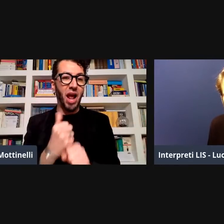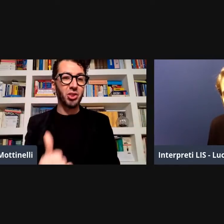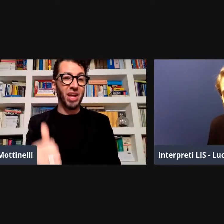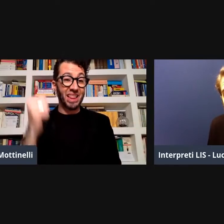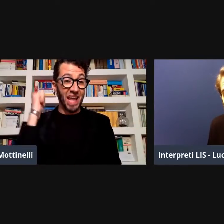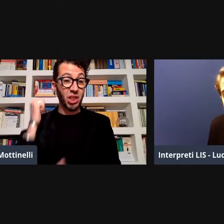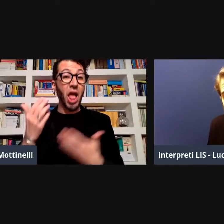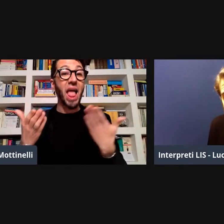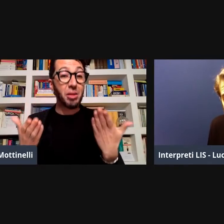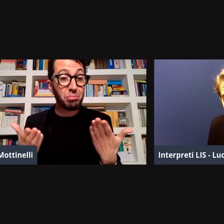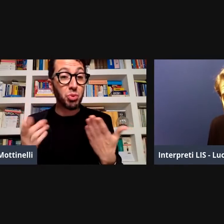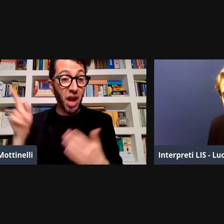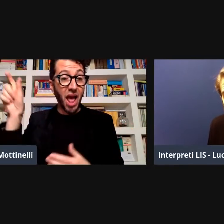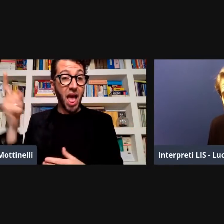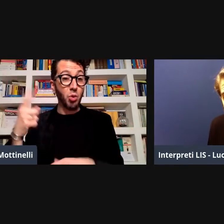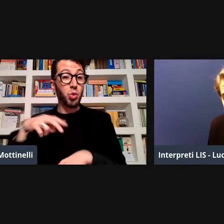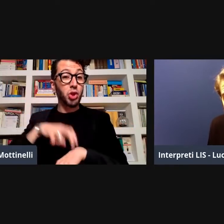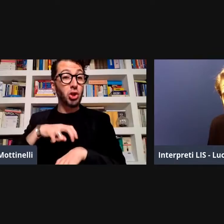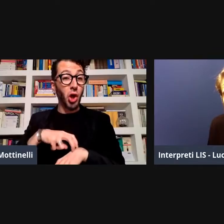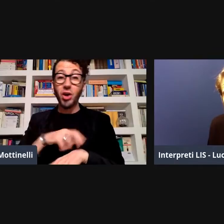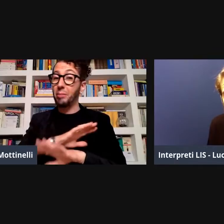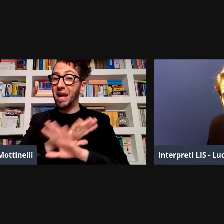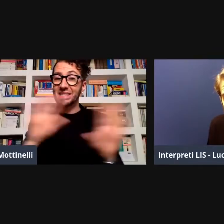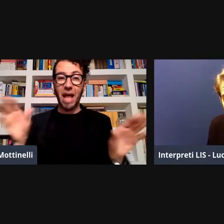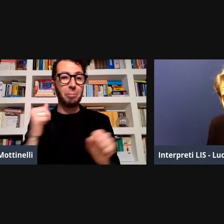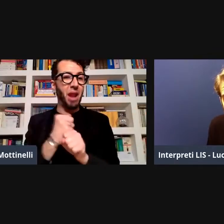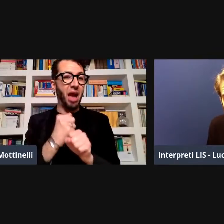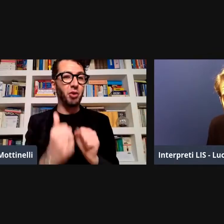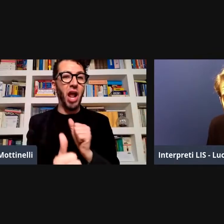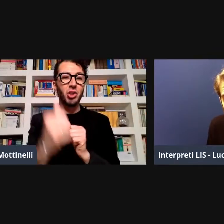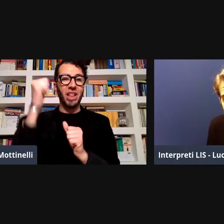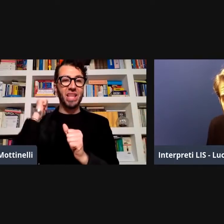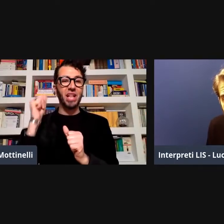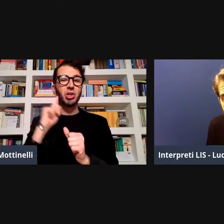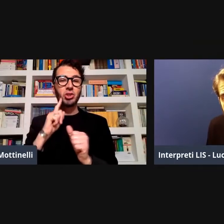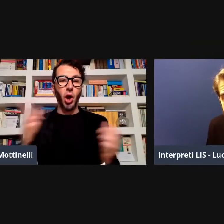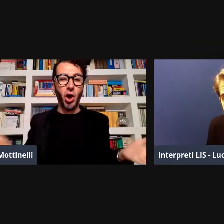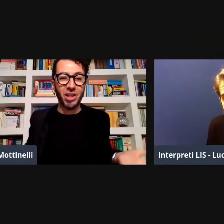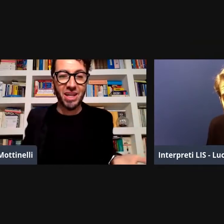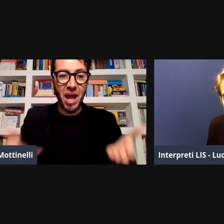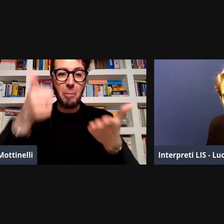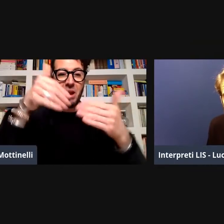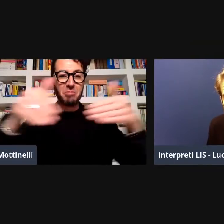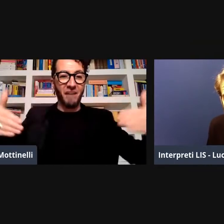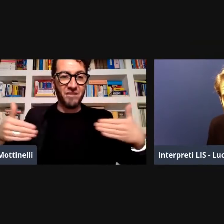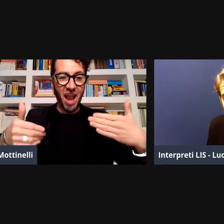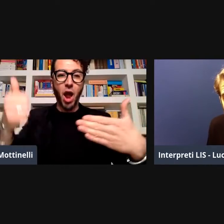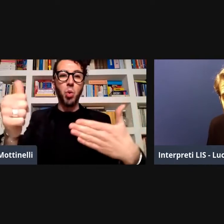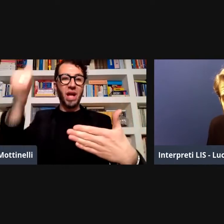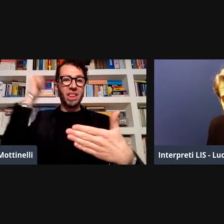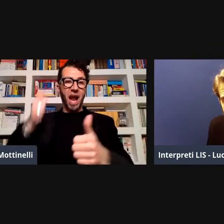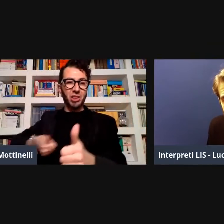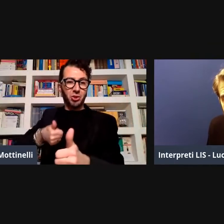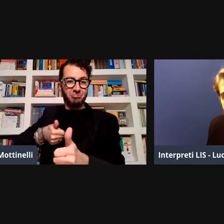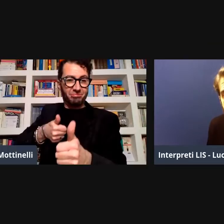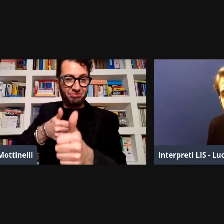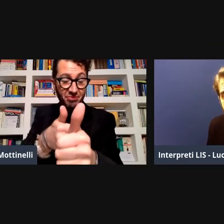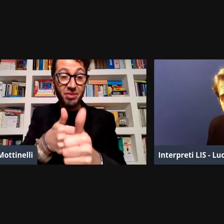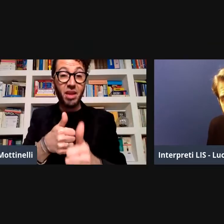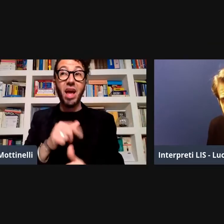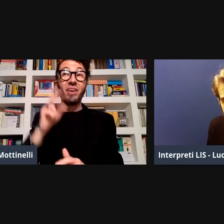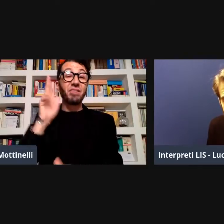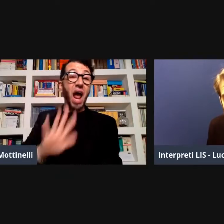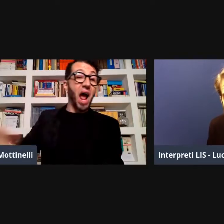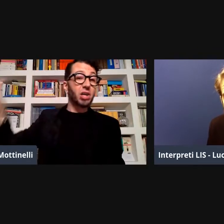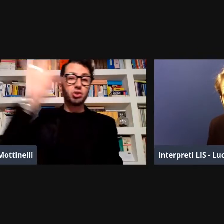persone sorde quindi questa persona ha sempre lavorato dietro eppure è un dottore eppure ha sempre lavorato dietro le persone sorde spingendole in